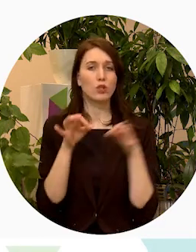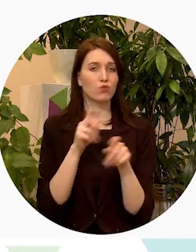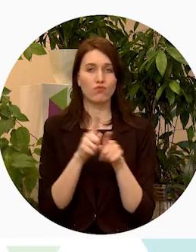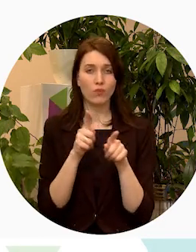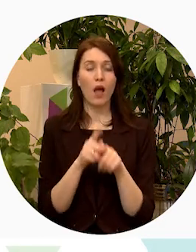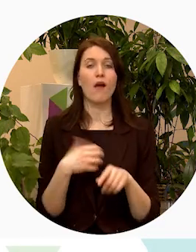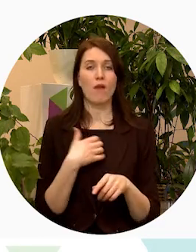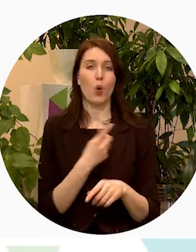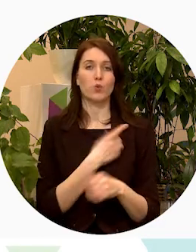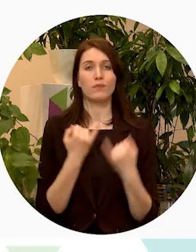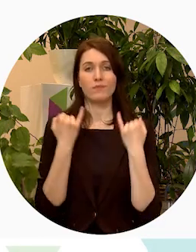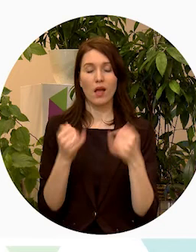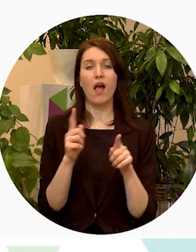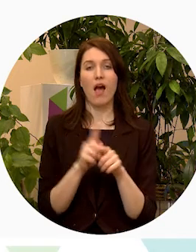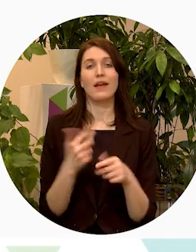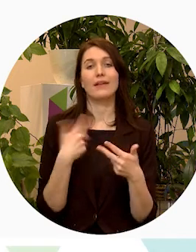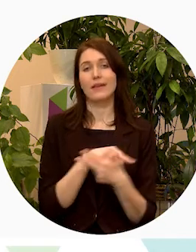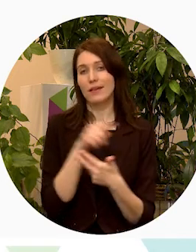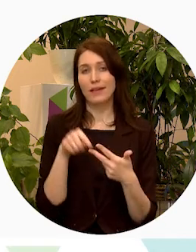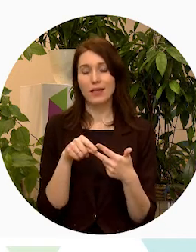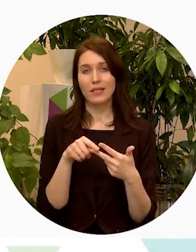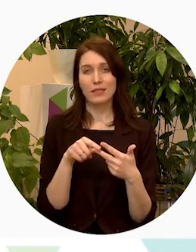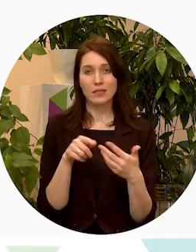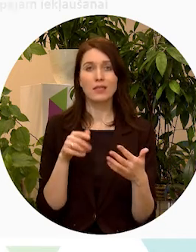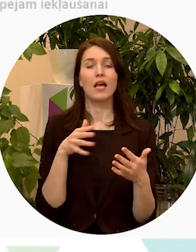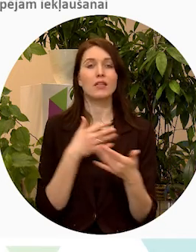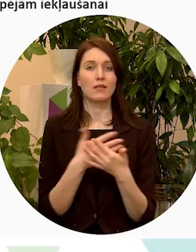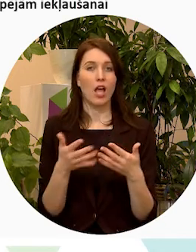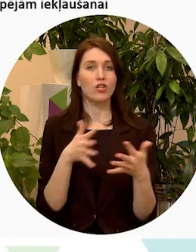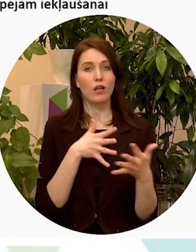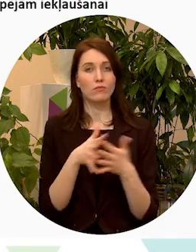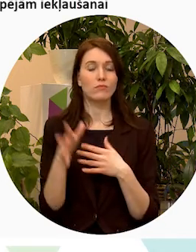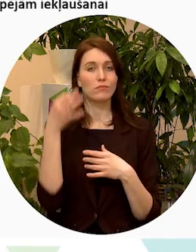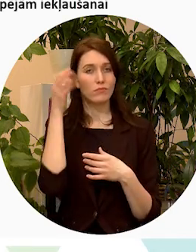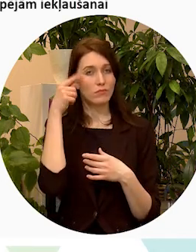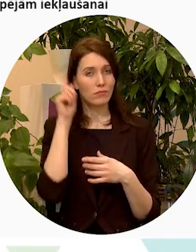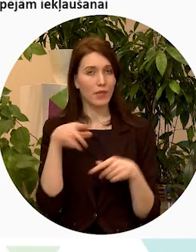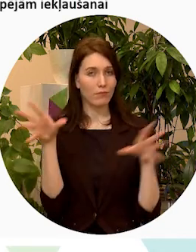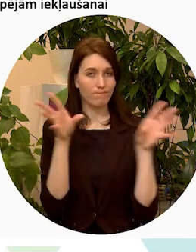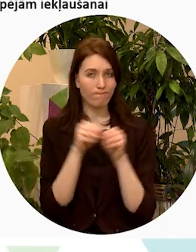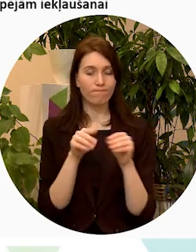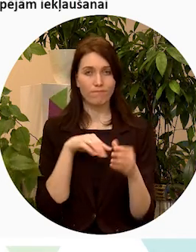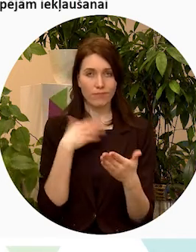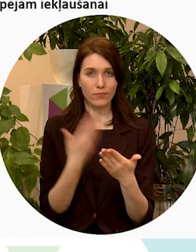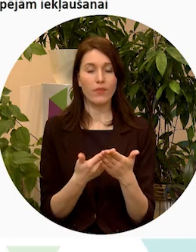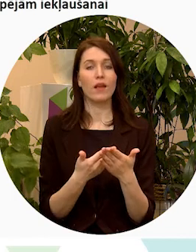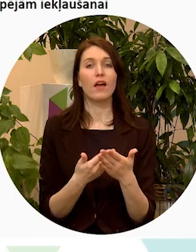būtu jāpievērš uzmanība arī trim caurvība prioritātēm. Un viena no tām ir